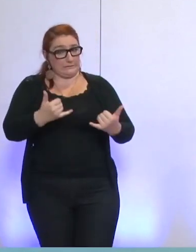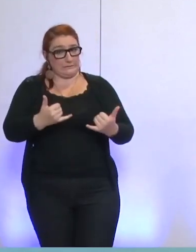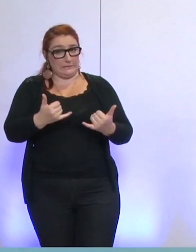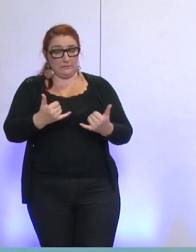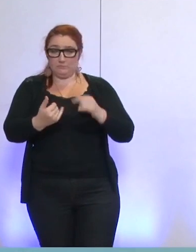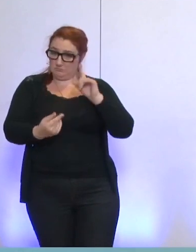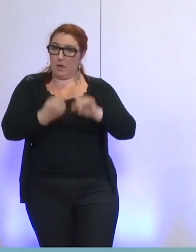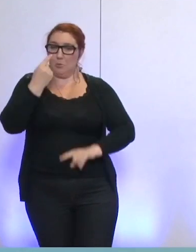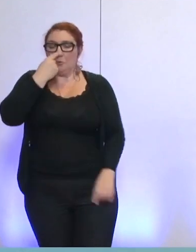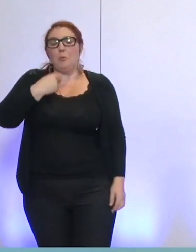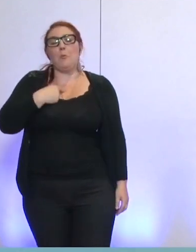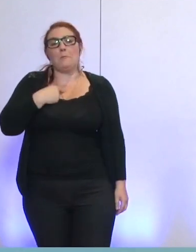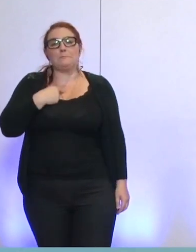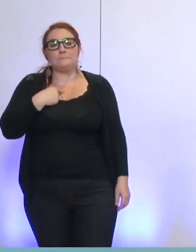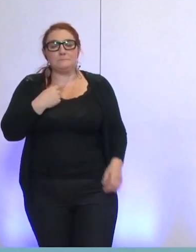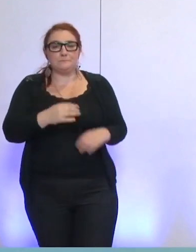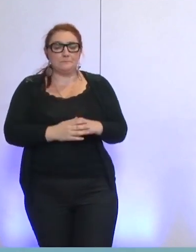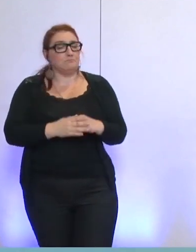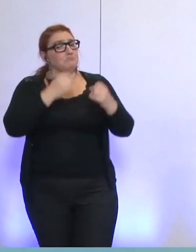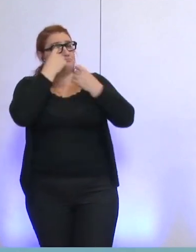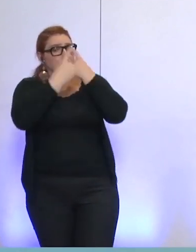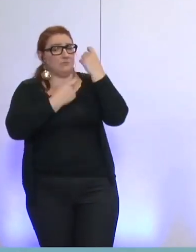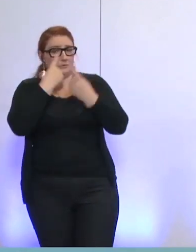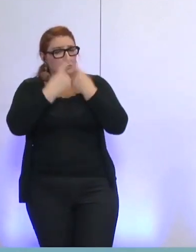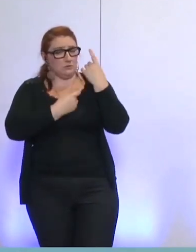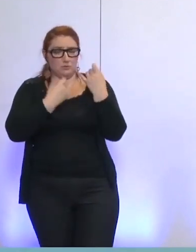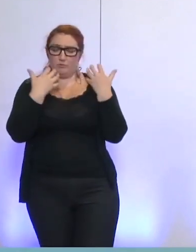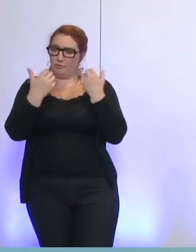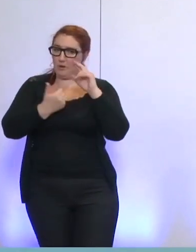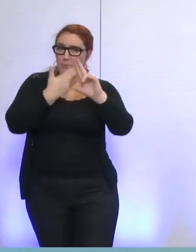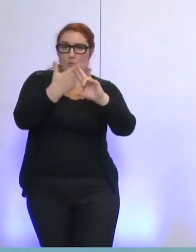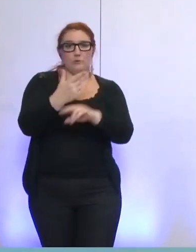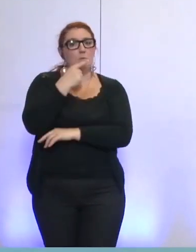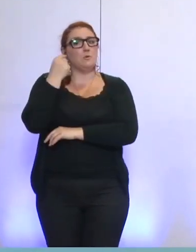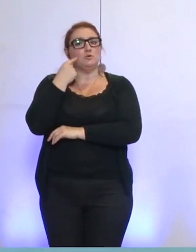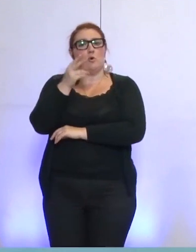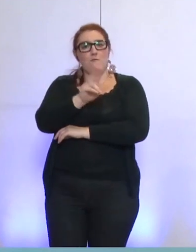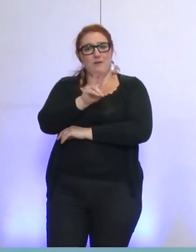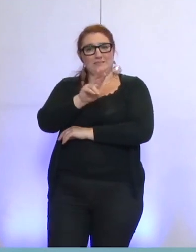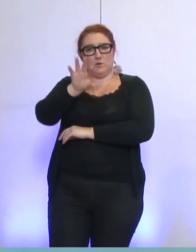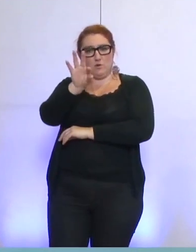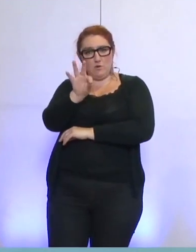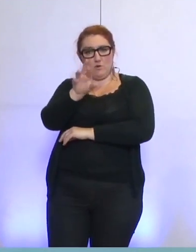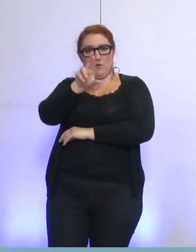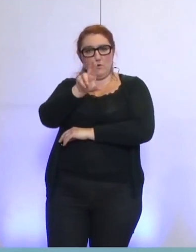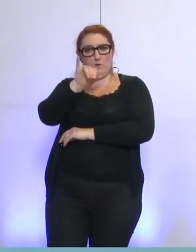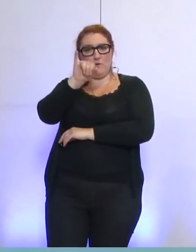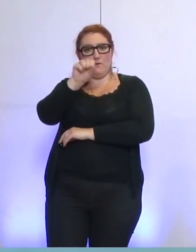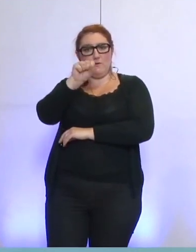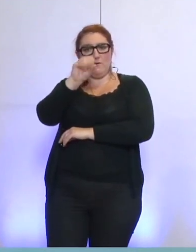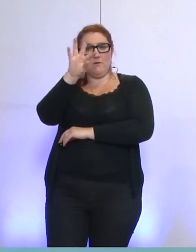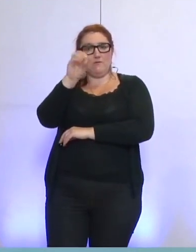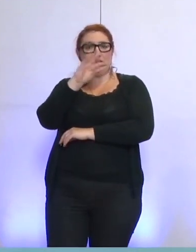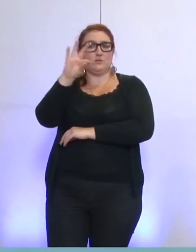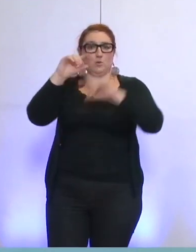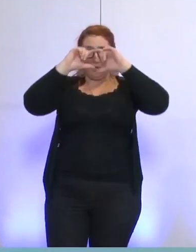aux questions que vous soulevez, que Vincent Fristot, évidemment, en tant que président de GEG,